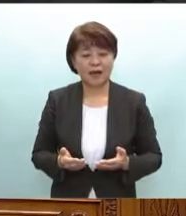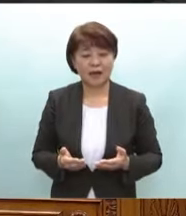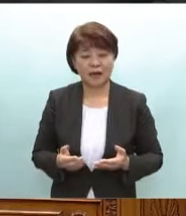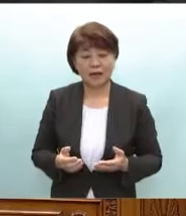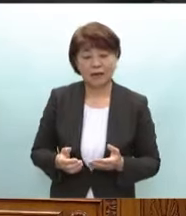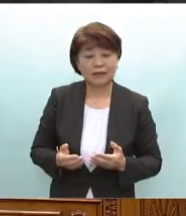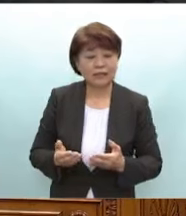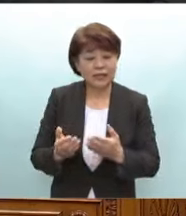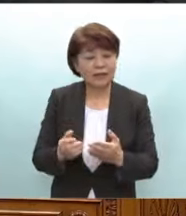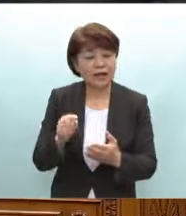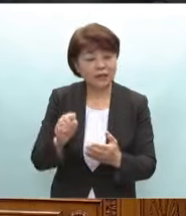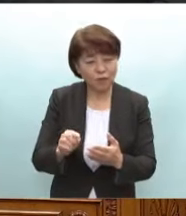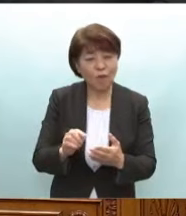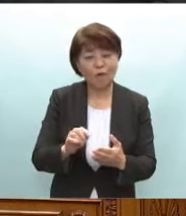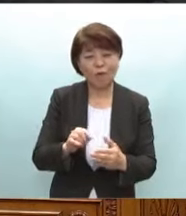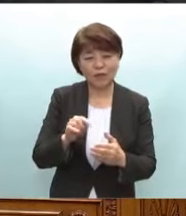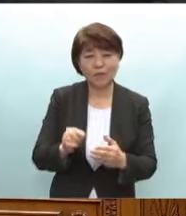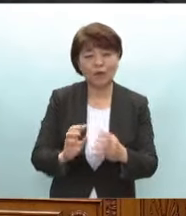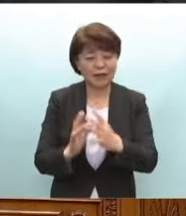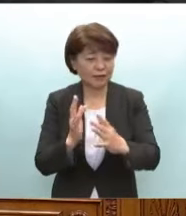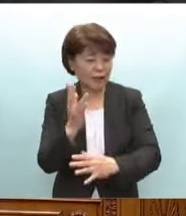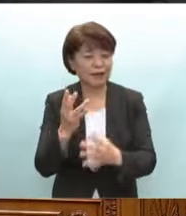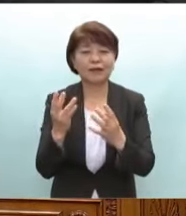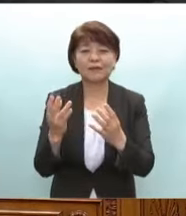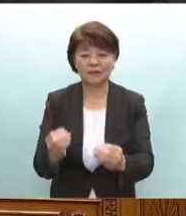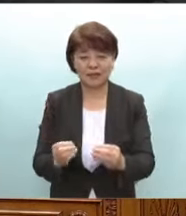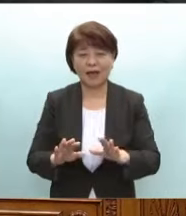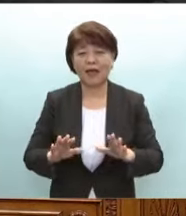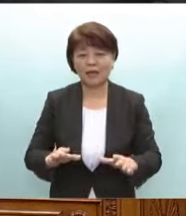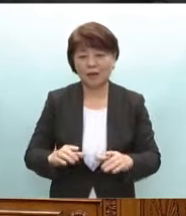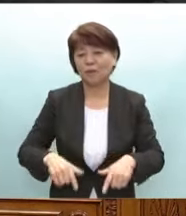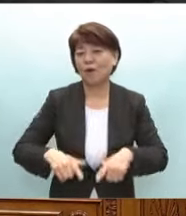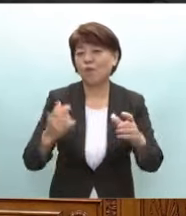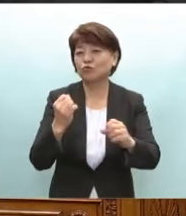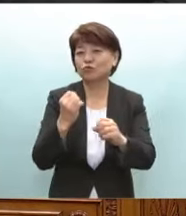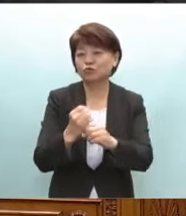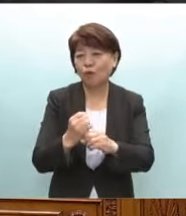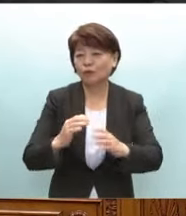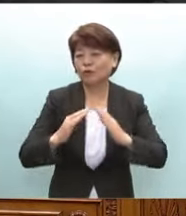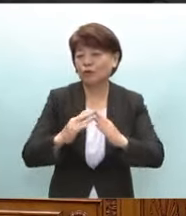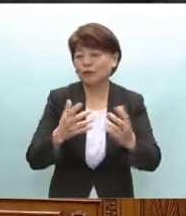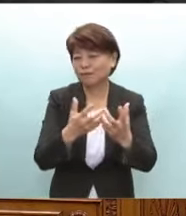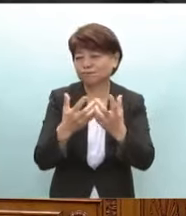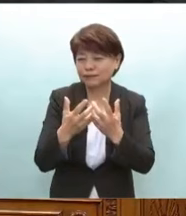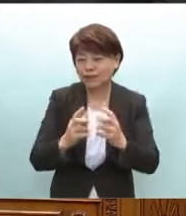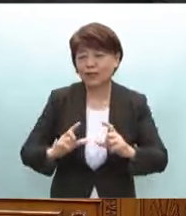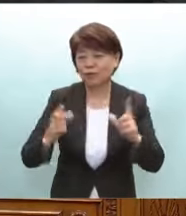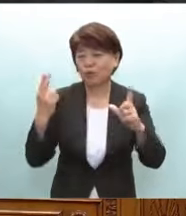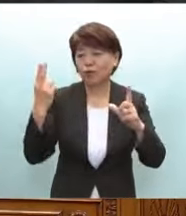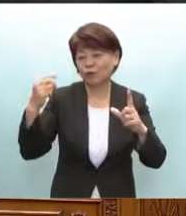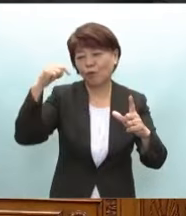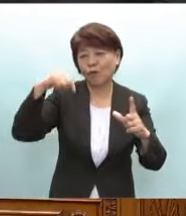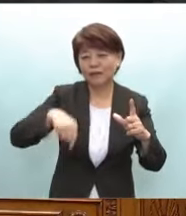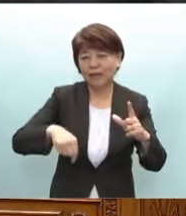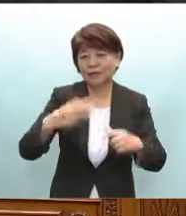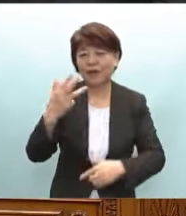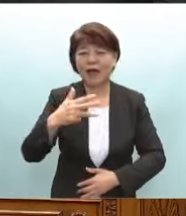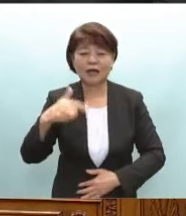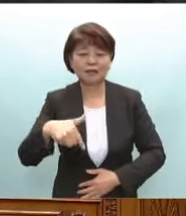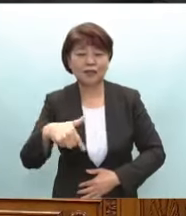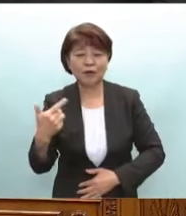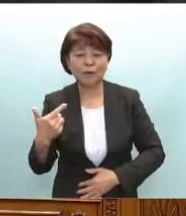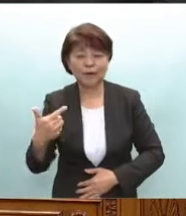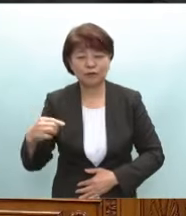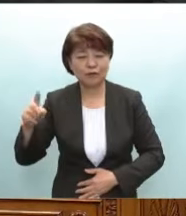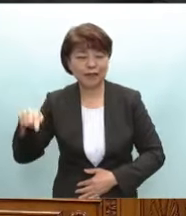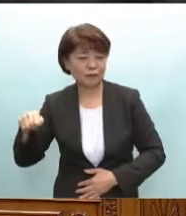ありました今も全国には木造住宅密集地が点在し東京都内にも8600ヘクタール